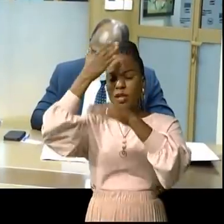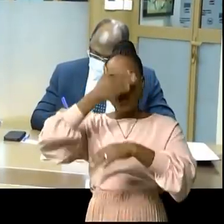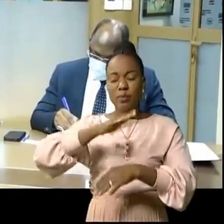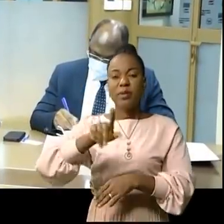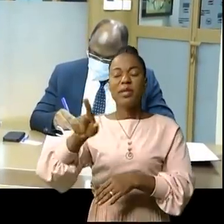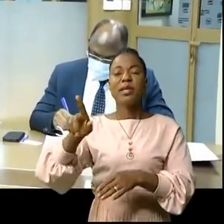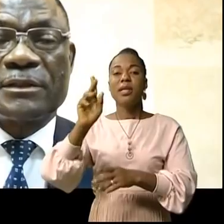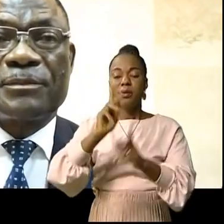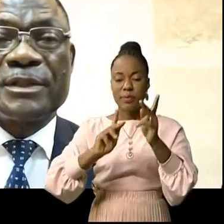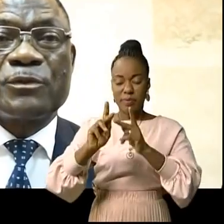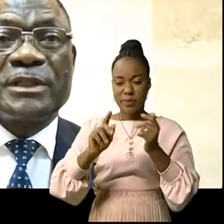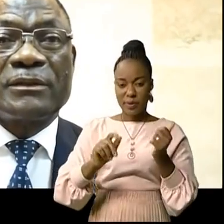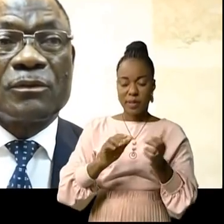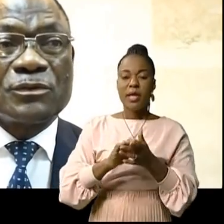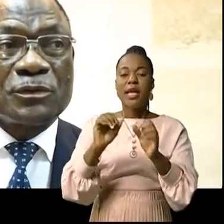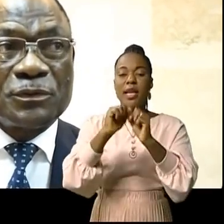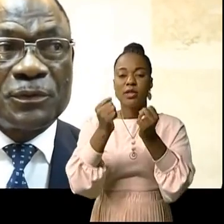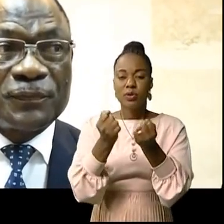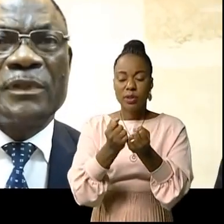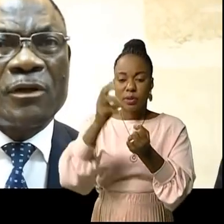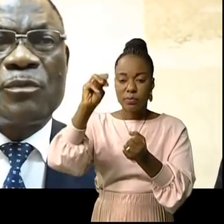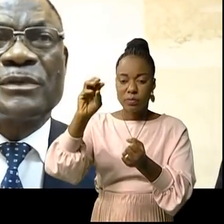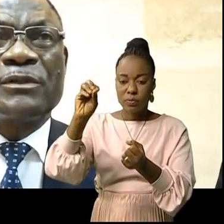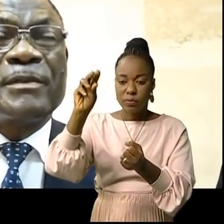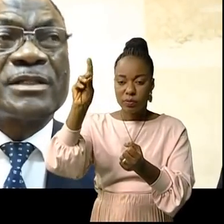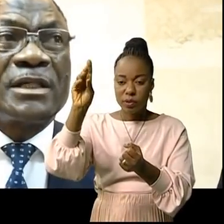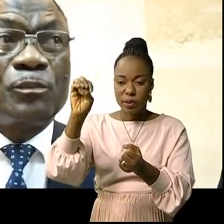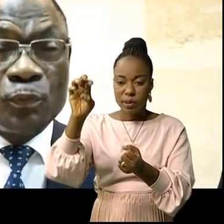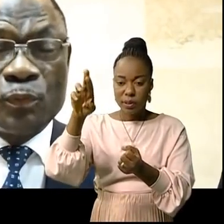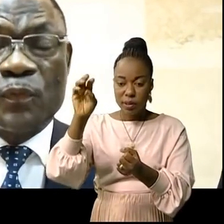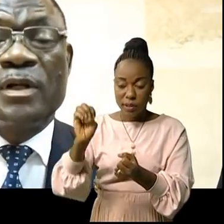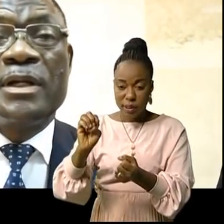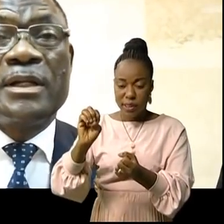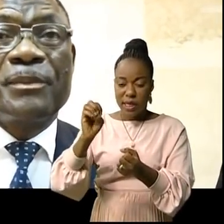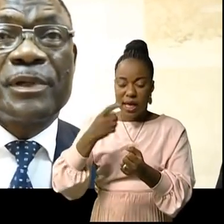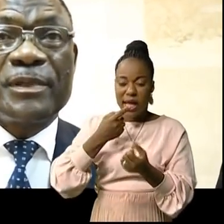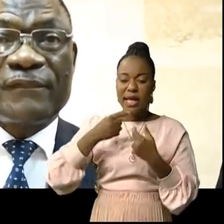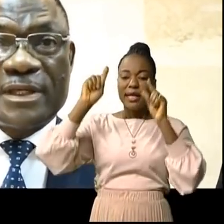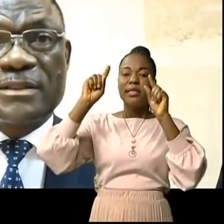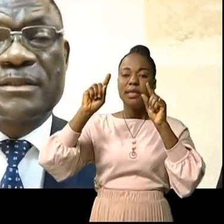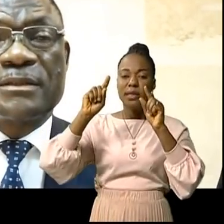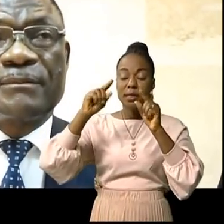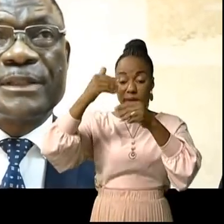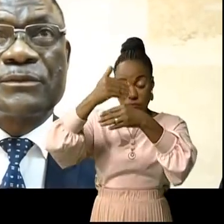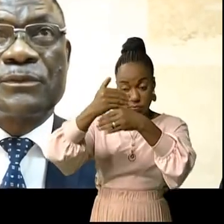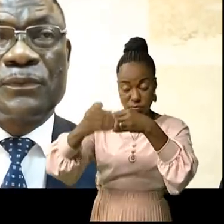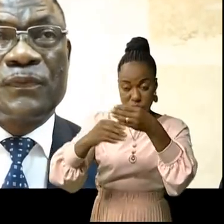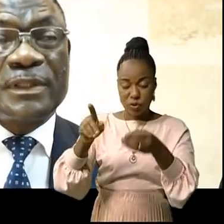cet établissement médical public. C'est l'entreprise Modern Construction qui a remporté le marché pour la première phase